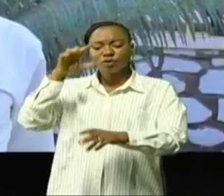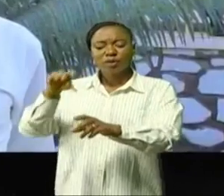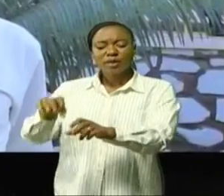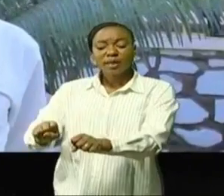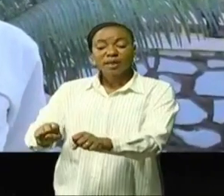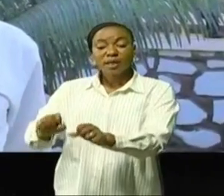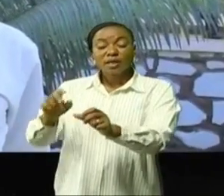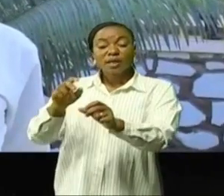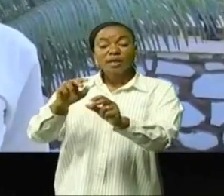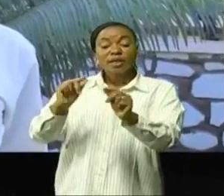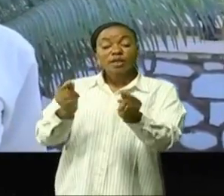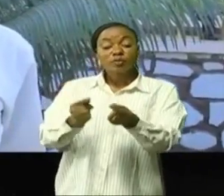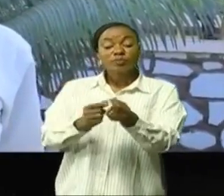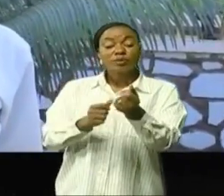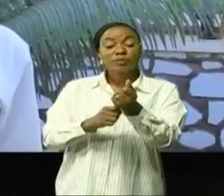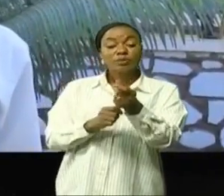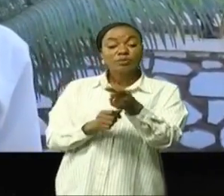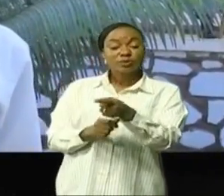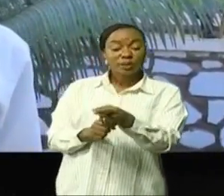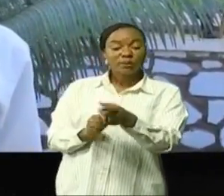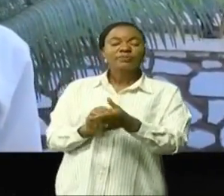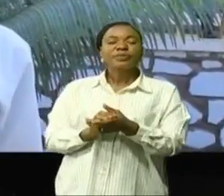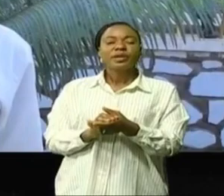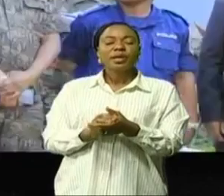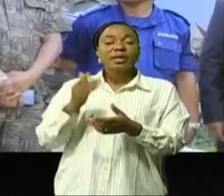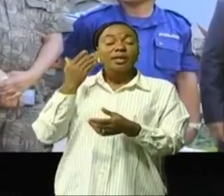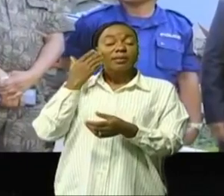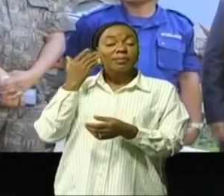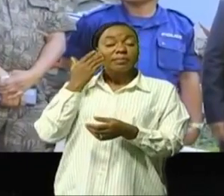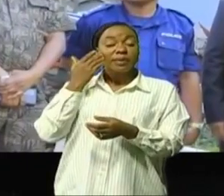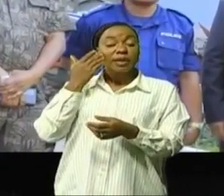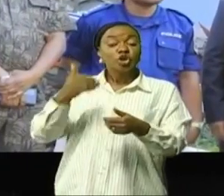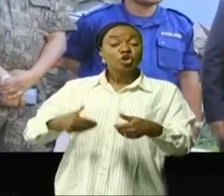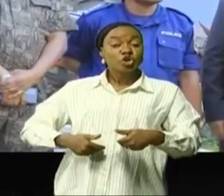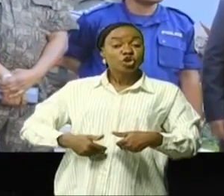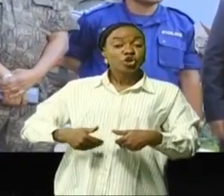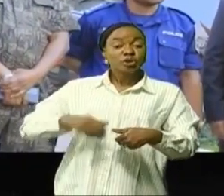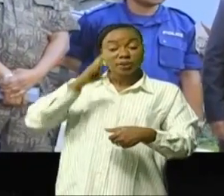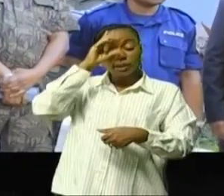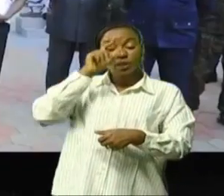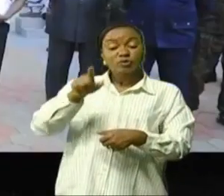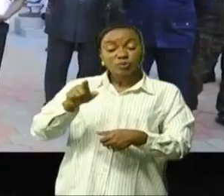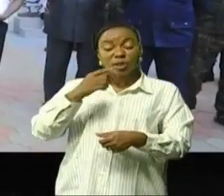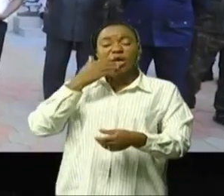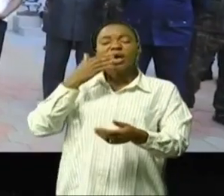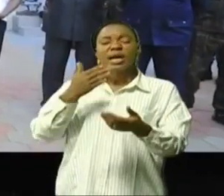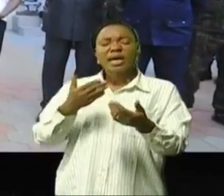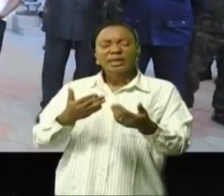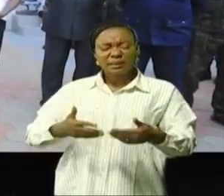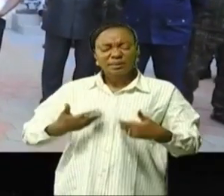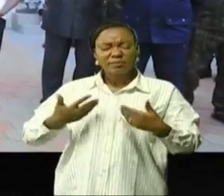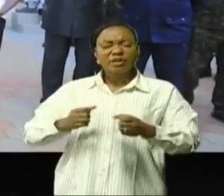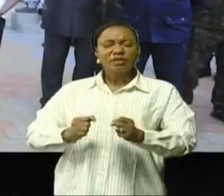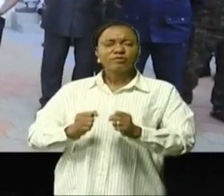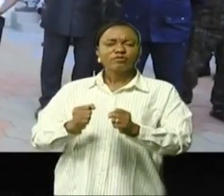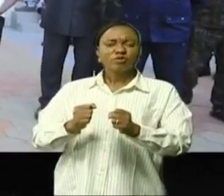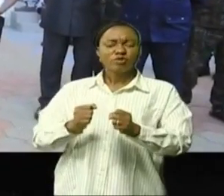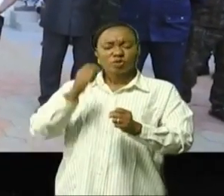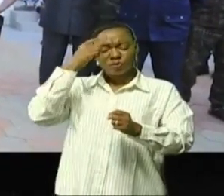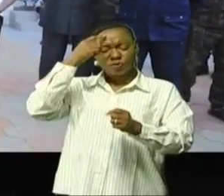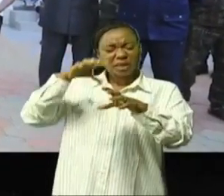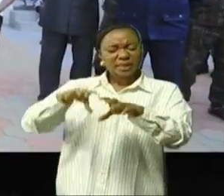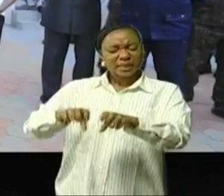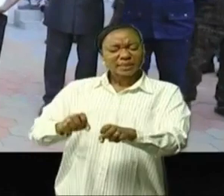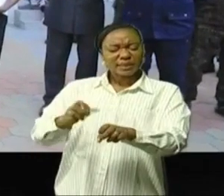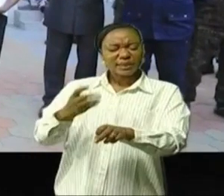malfaiteurs, indique le père de jeunes garçons qui salient les actions menées par la police. Au gouverneur militaire de Litori de féliciter